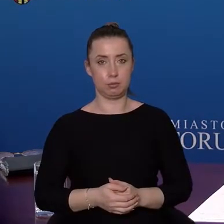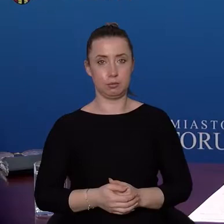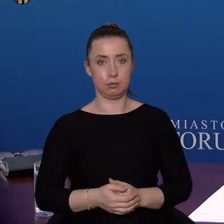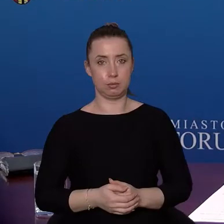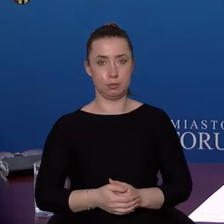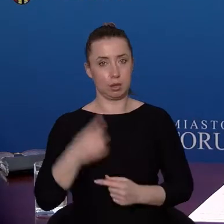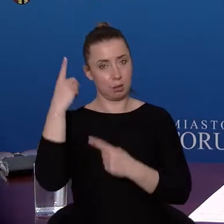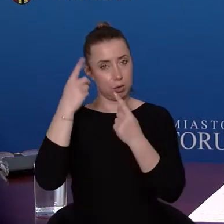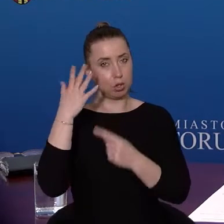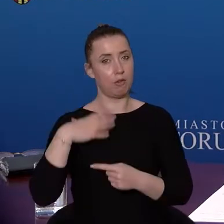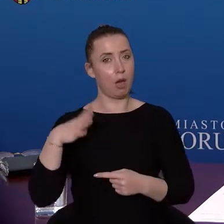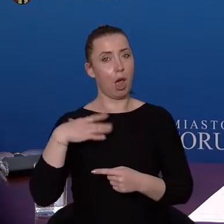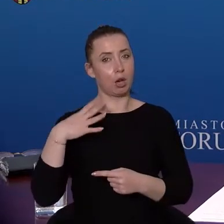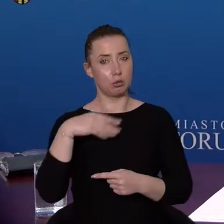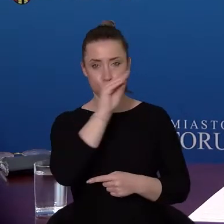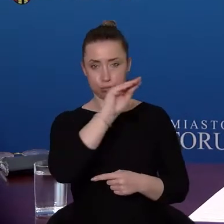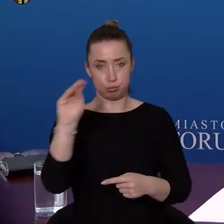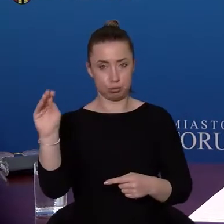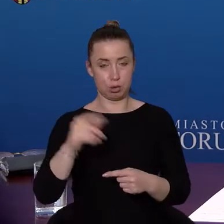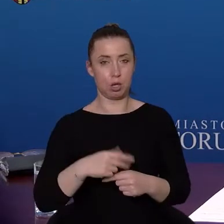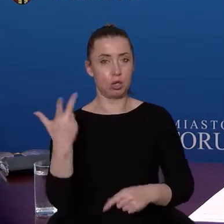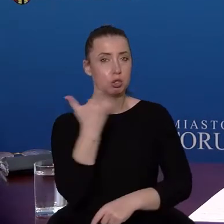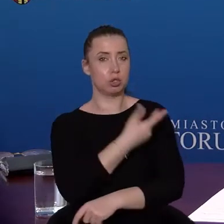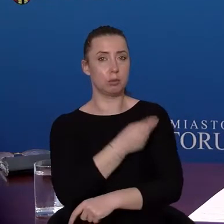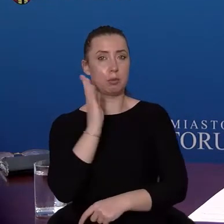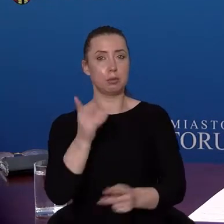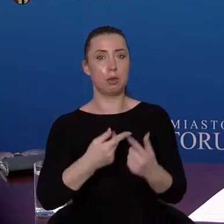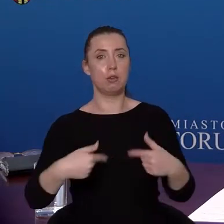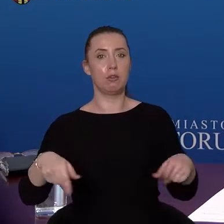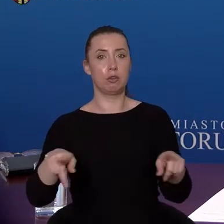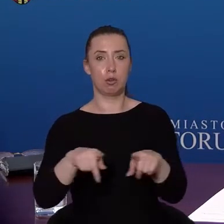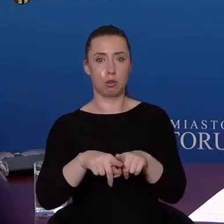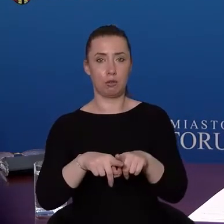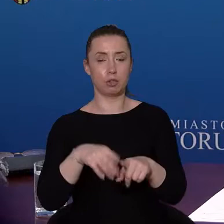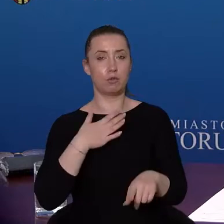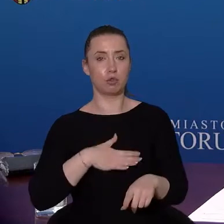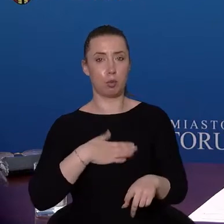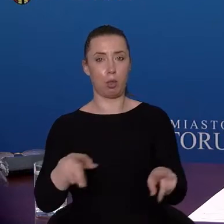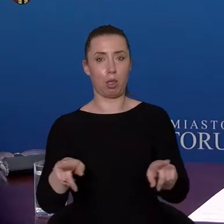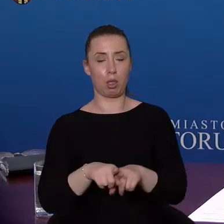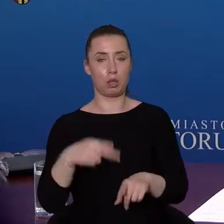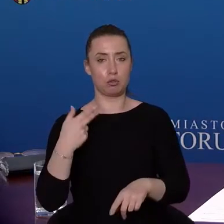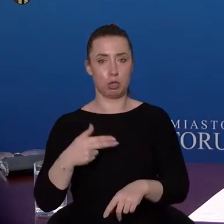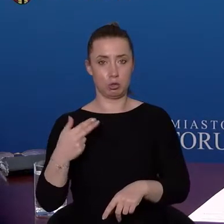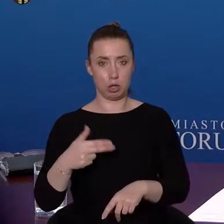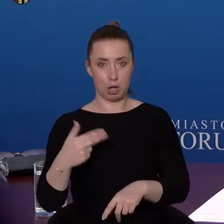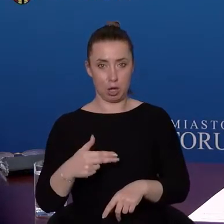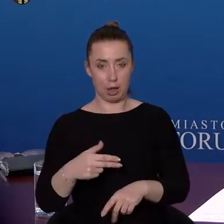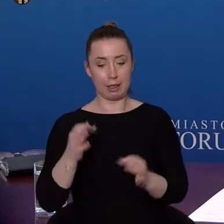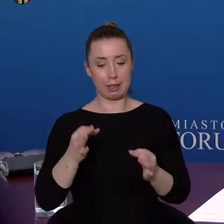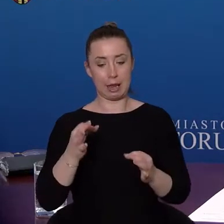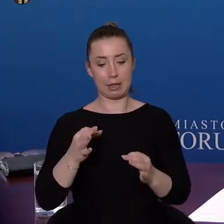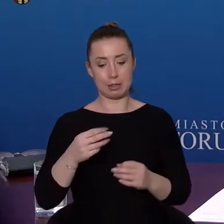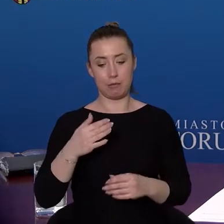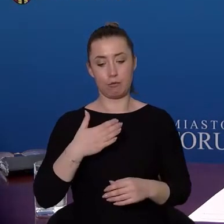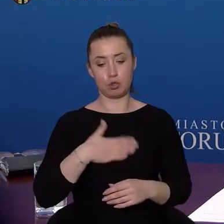Myślę, że warto także przypomnieć, iż szczepienia będą wykonywane w sobotę i niedzielę, najbliższą sobotę